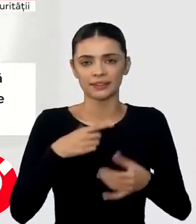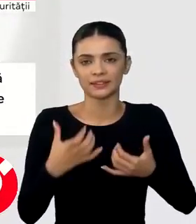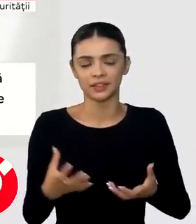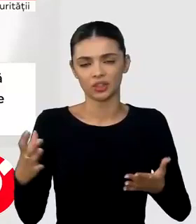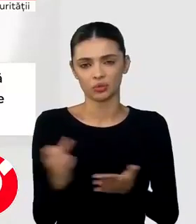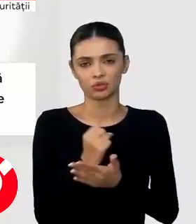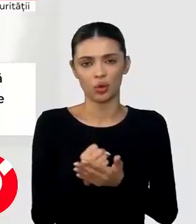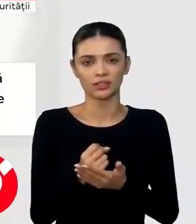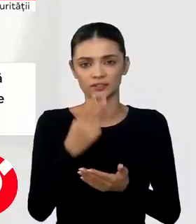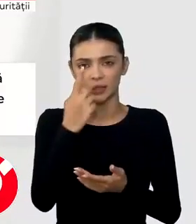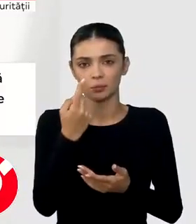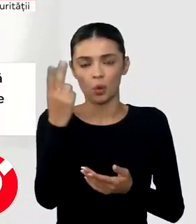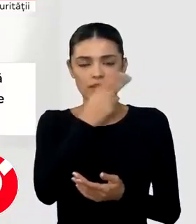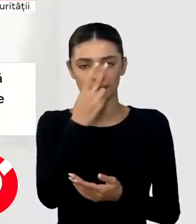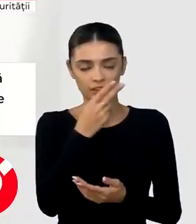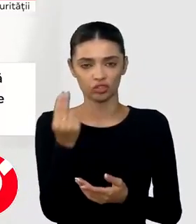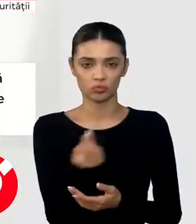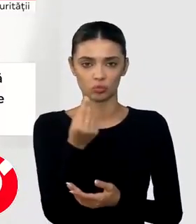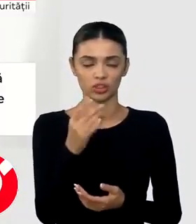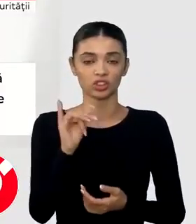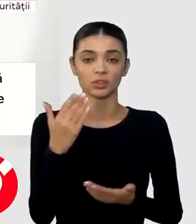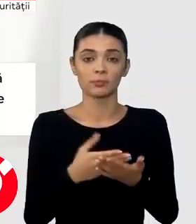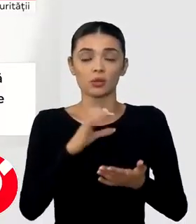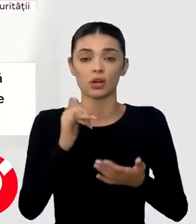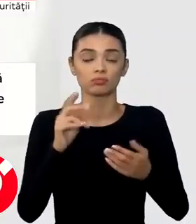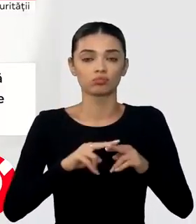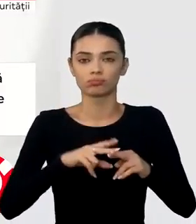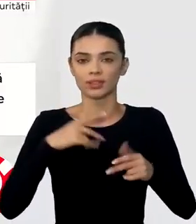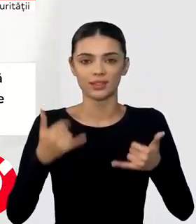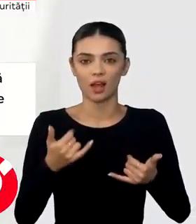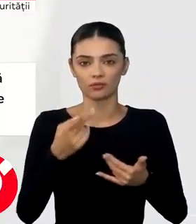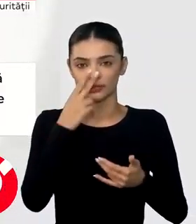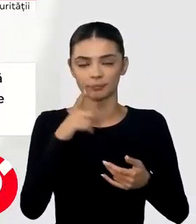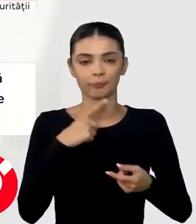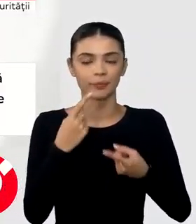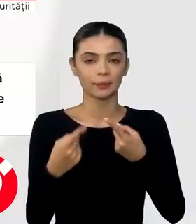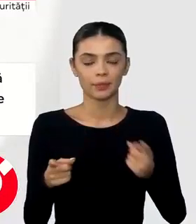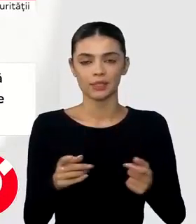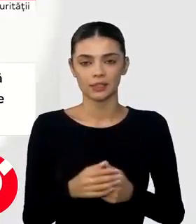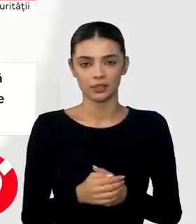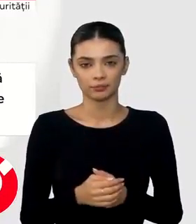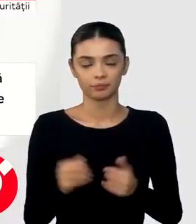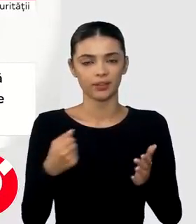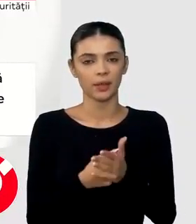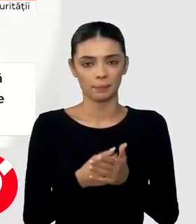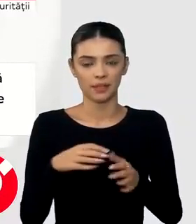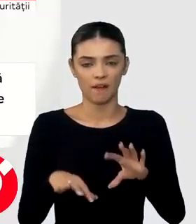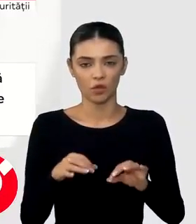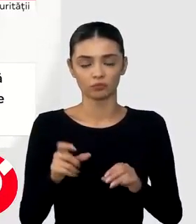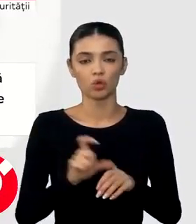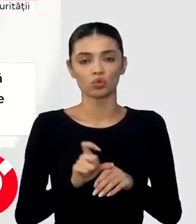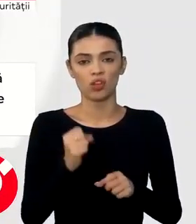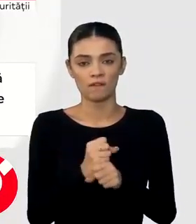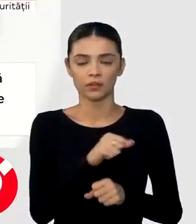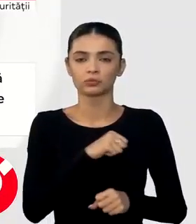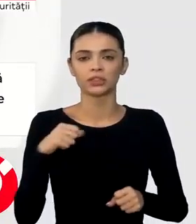obțină un consens. Însă, mai ales că situația este destul de împărțită. Până atunci, Turcia și-a dezvoltat singur un avion